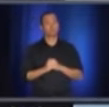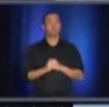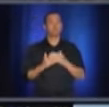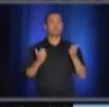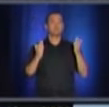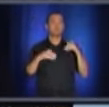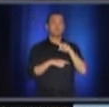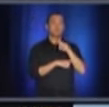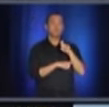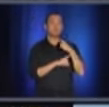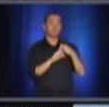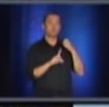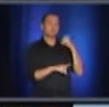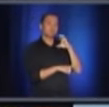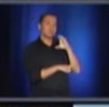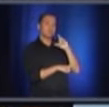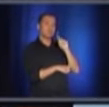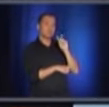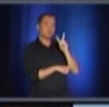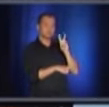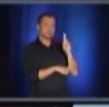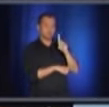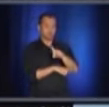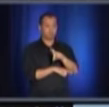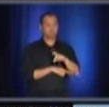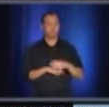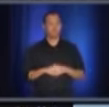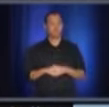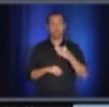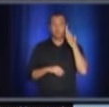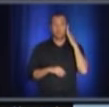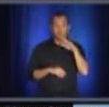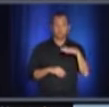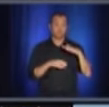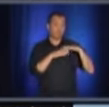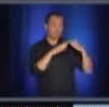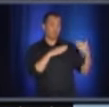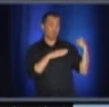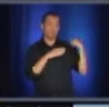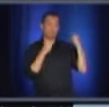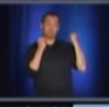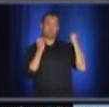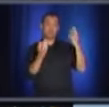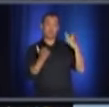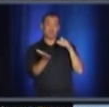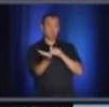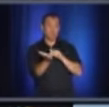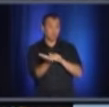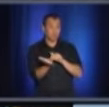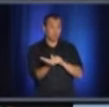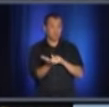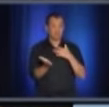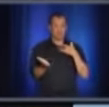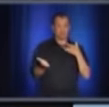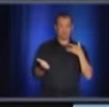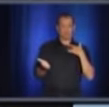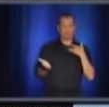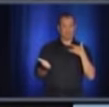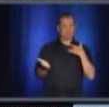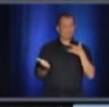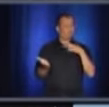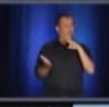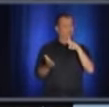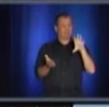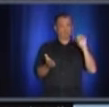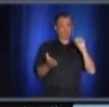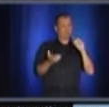Just a sort of follow Question. Un peu de suivi là-dessus. Il y avait une pétition au week-end signée par des médecins que 250,